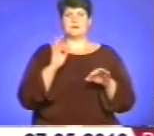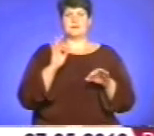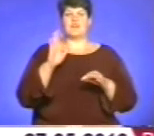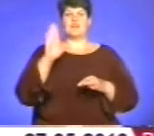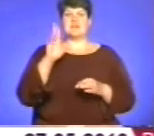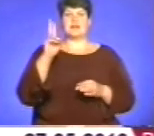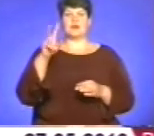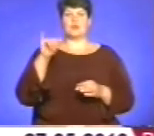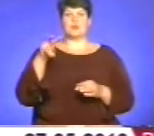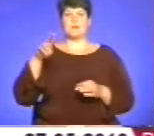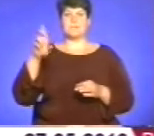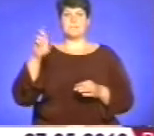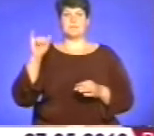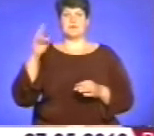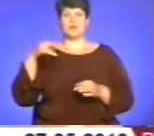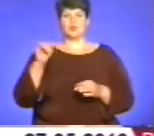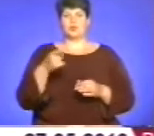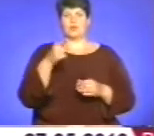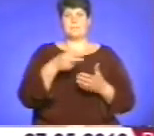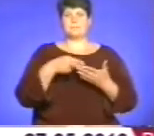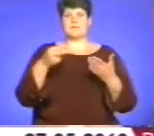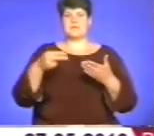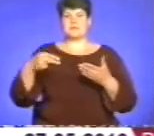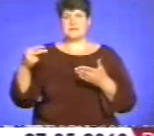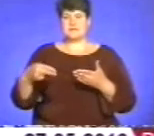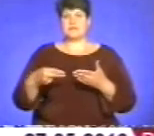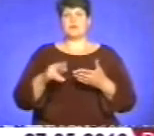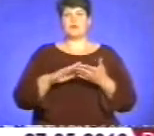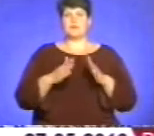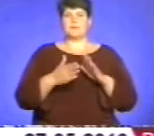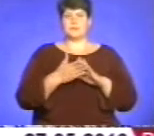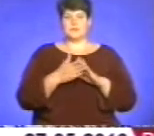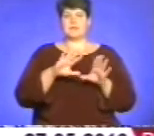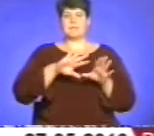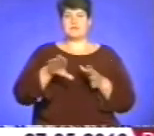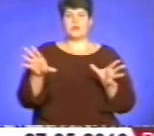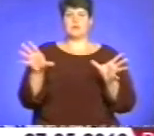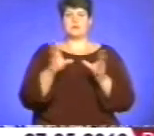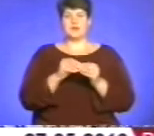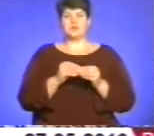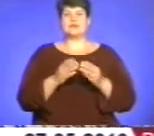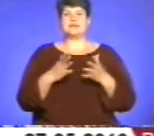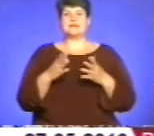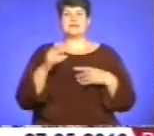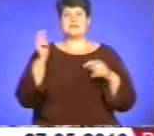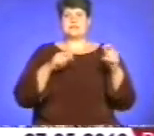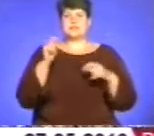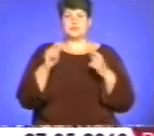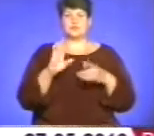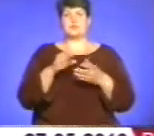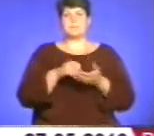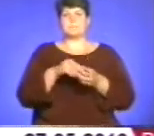Василя Куйбіду. Відповідно до підписаних між керівництвом партій угод, після об'єднавчого з'їзду члени обох партій пройдуть